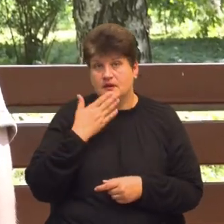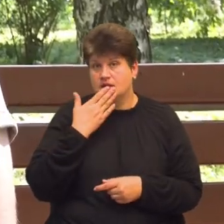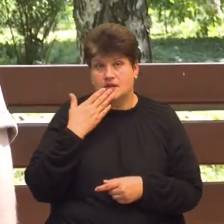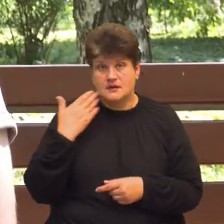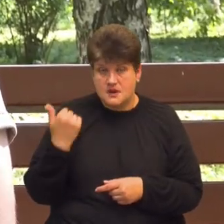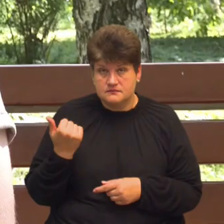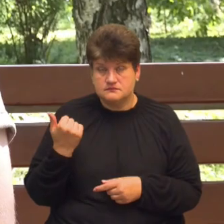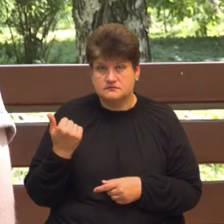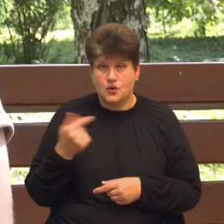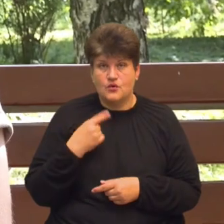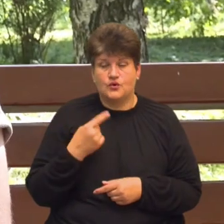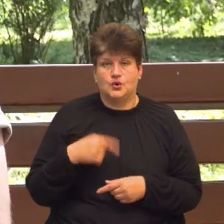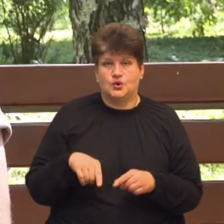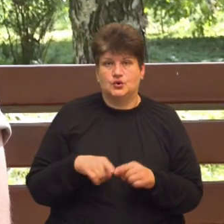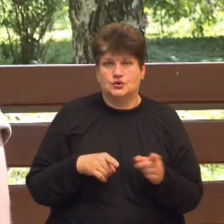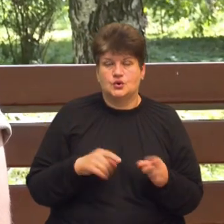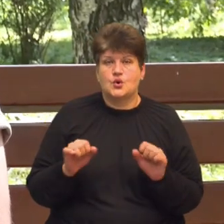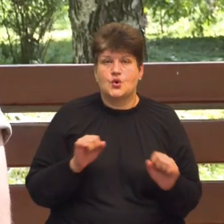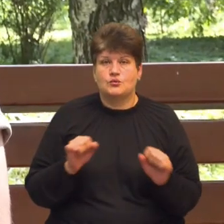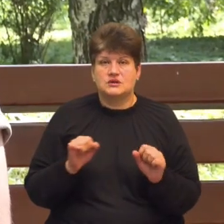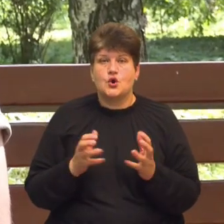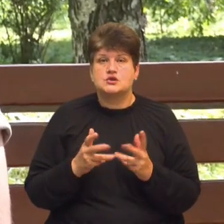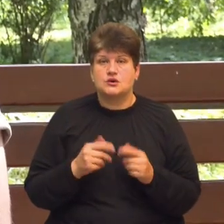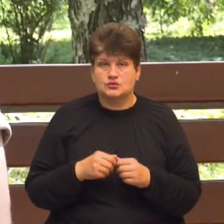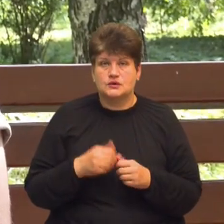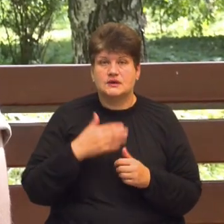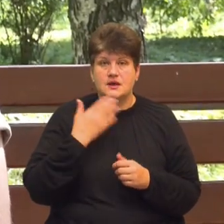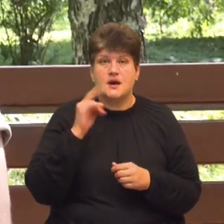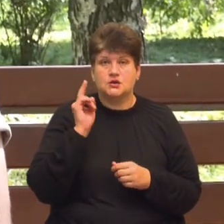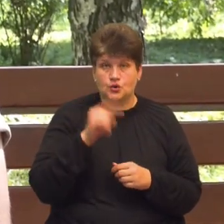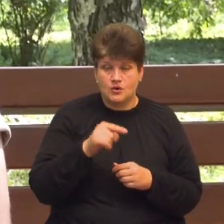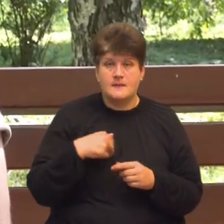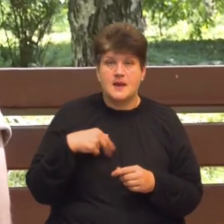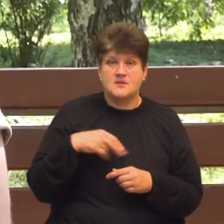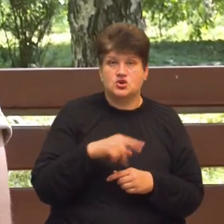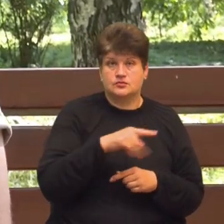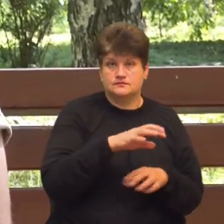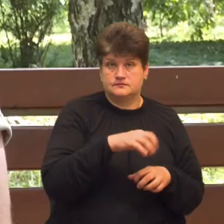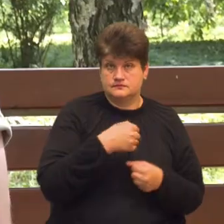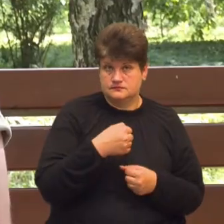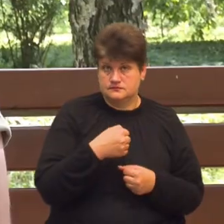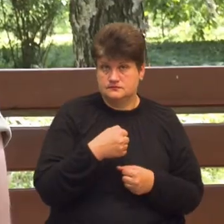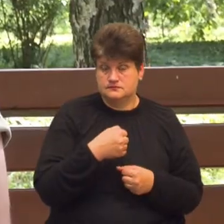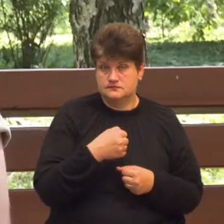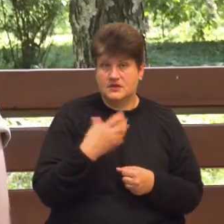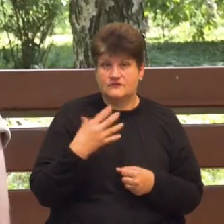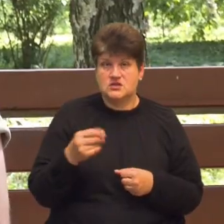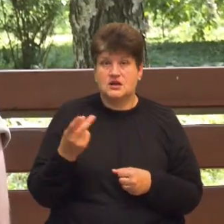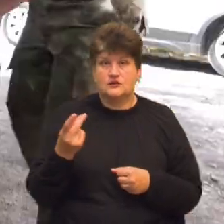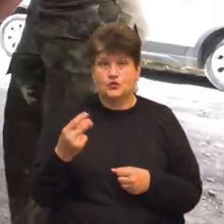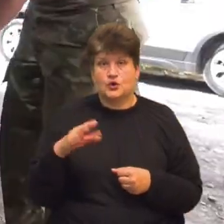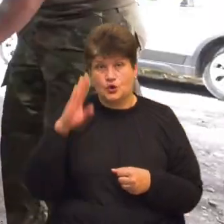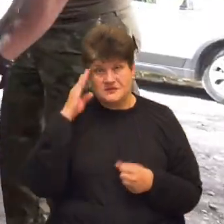тоді командиру розрахунку, кажу, що нема того і того, ми пішли за ним, вже двоє хлопців наших